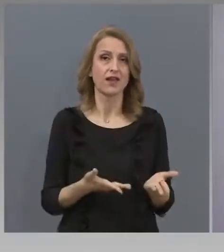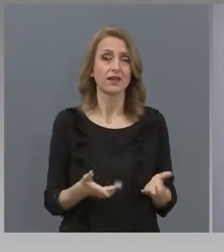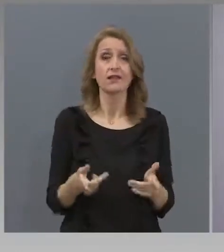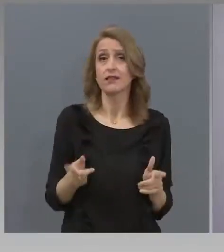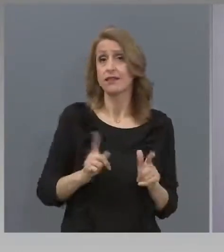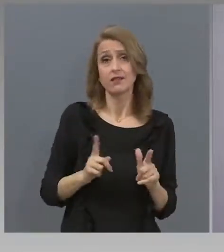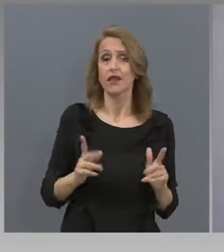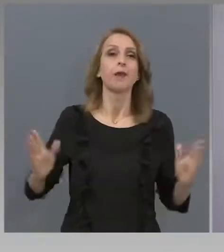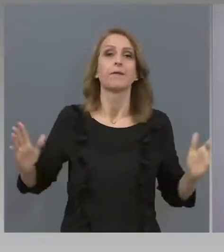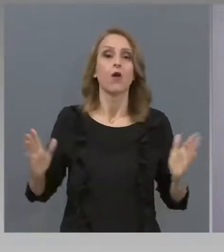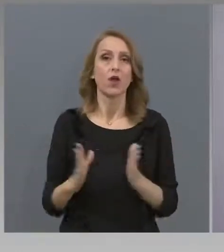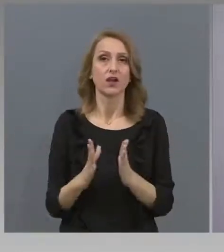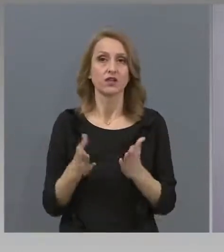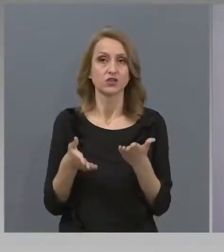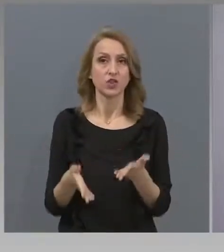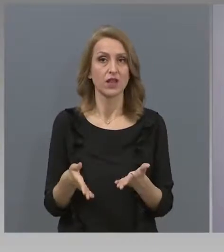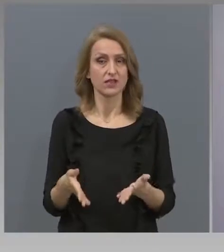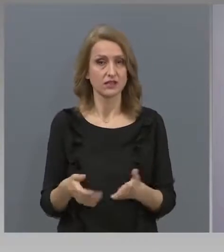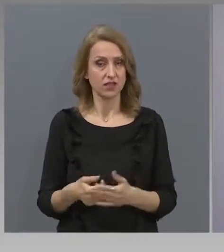няма ограничение за това.